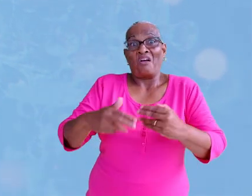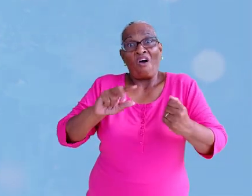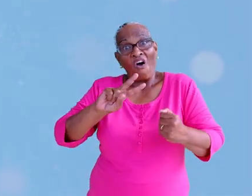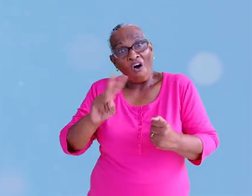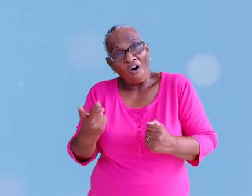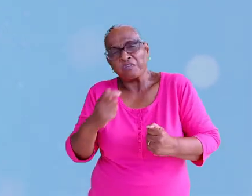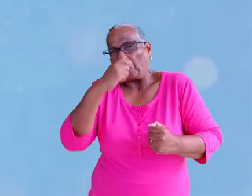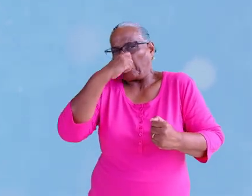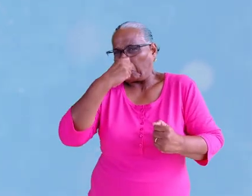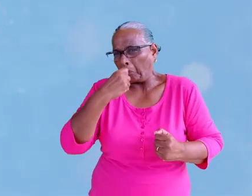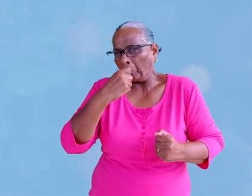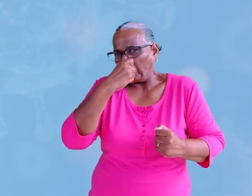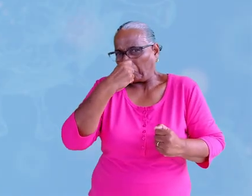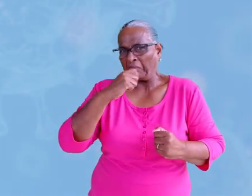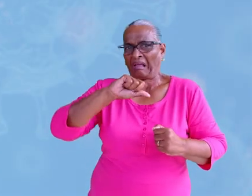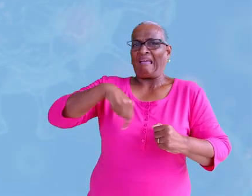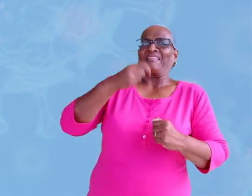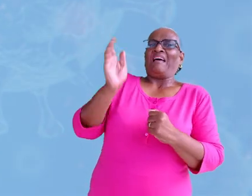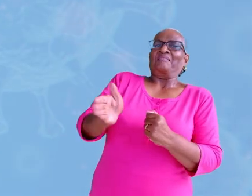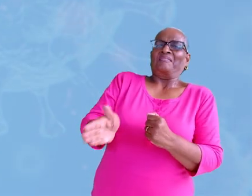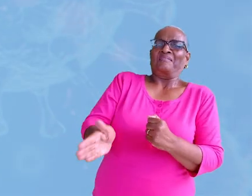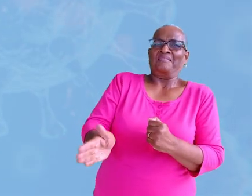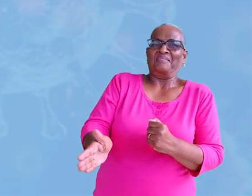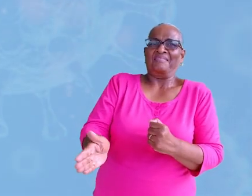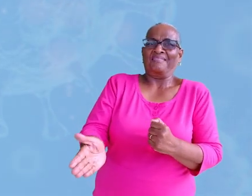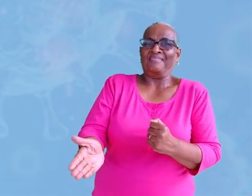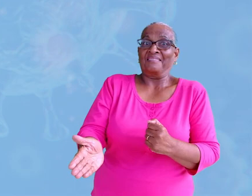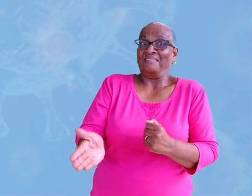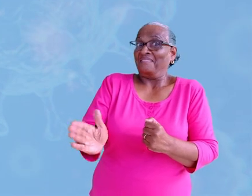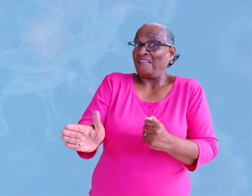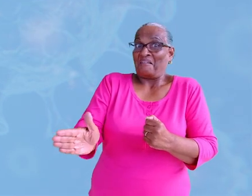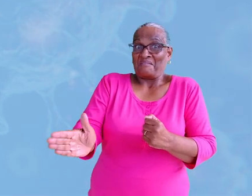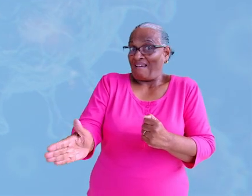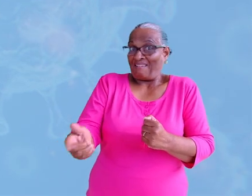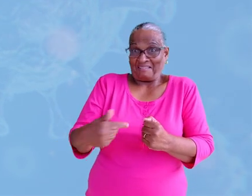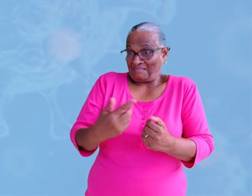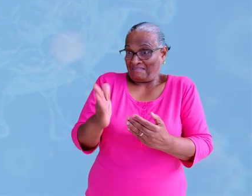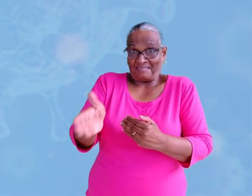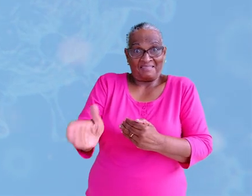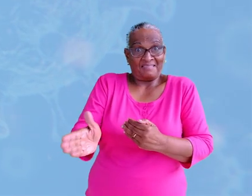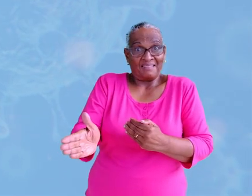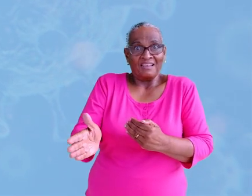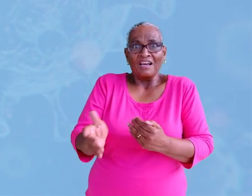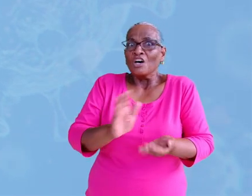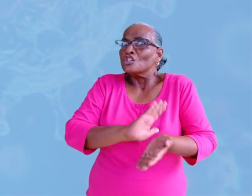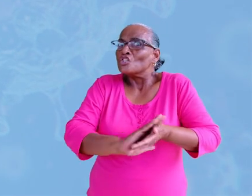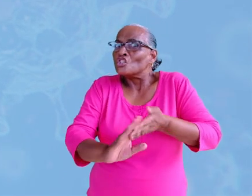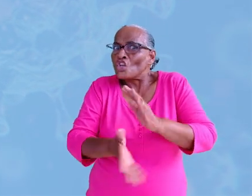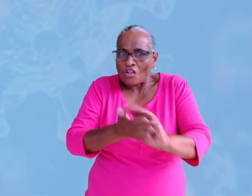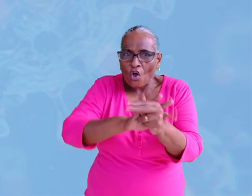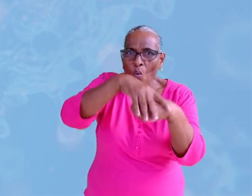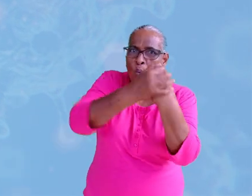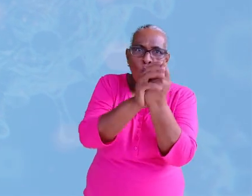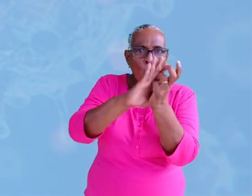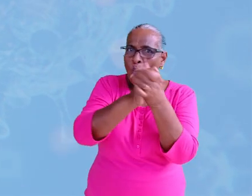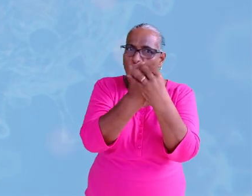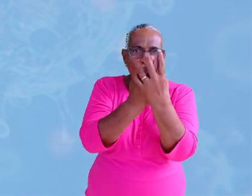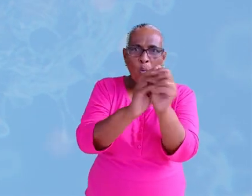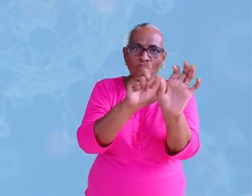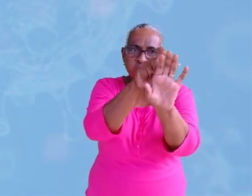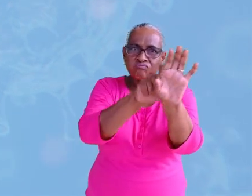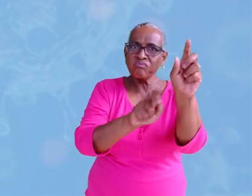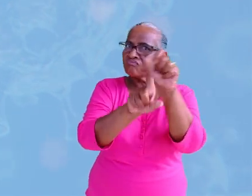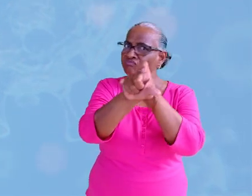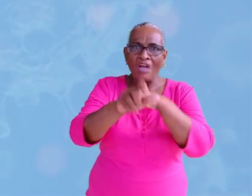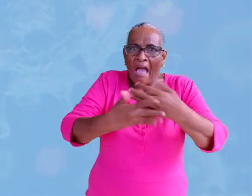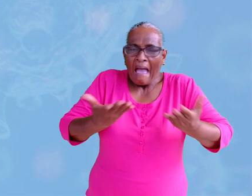heeft of waarmee hij net snot van zijn neus heeft verveegd en je dan met jouw hand, zonder die te